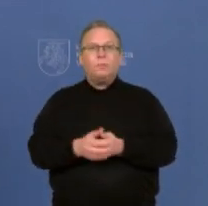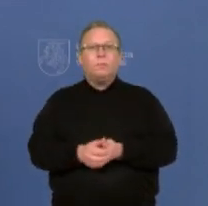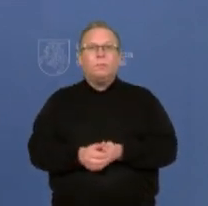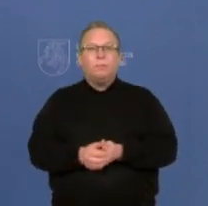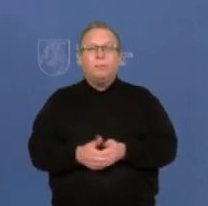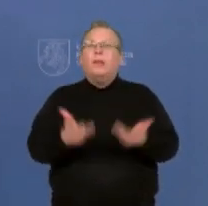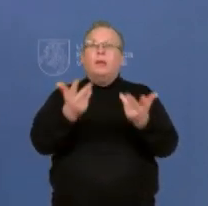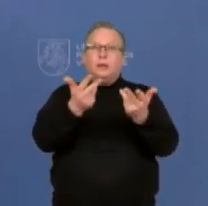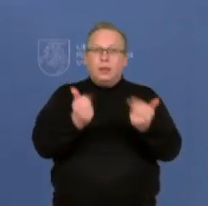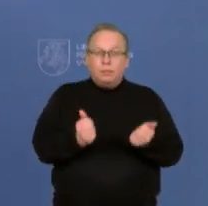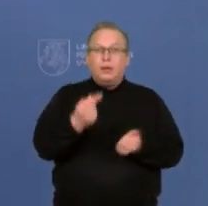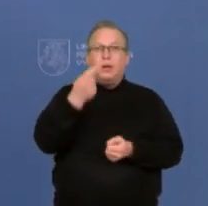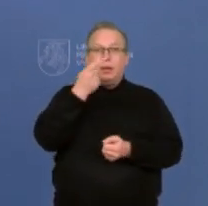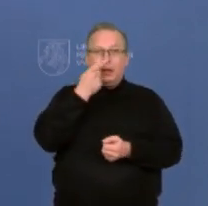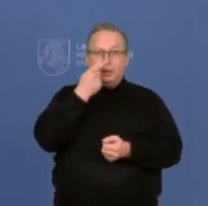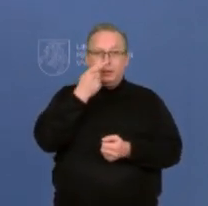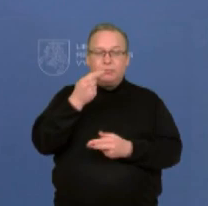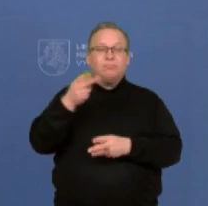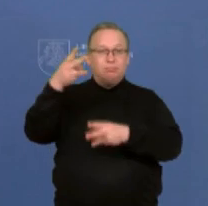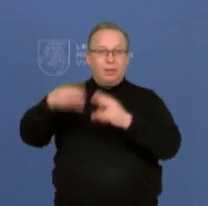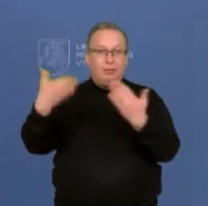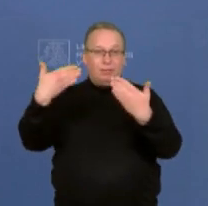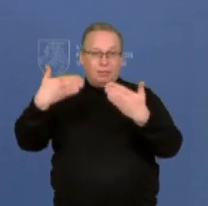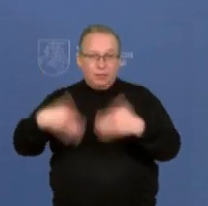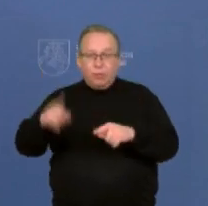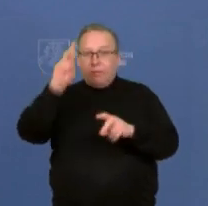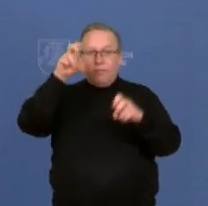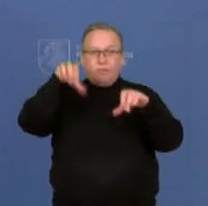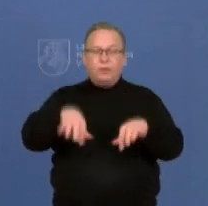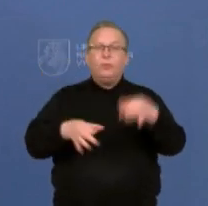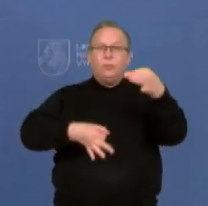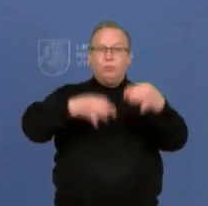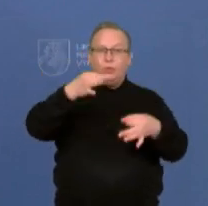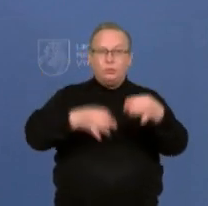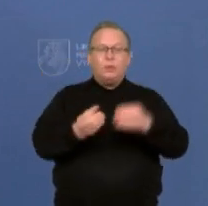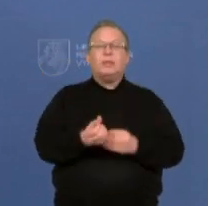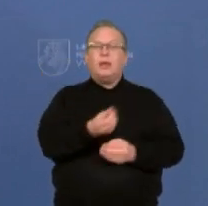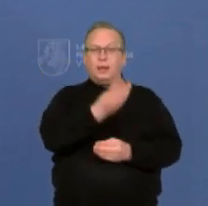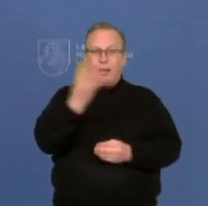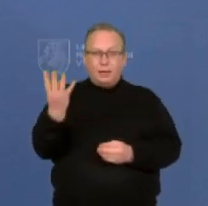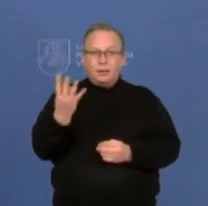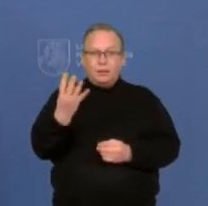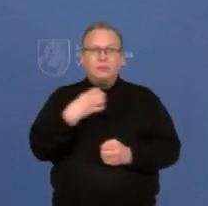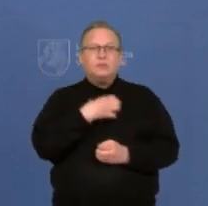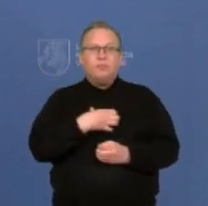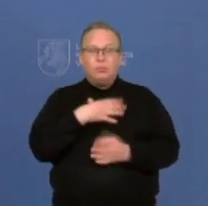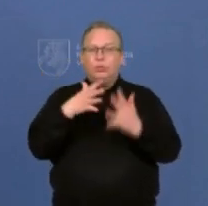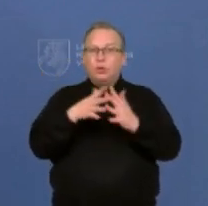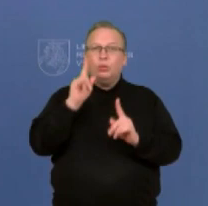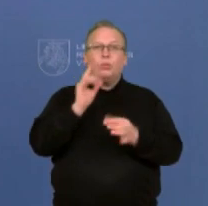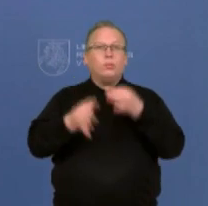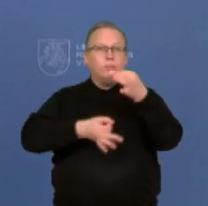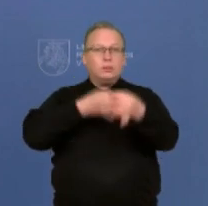Taip, tai ką tik iš vyriausybės posėdžio, tai matyti dar keletą akcentų, norėčiau pasakyti apie